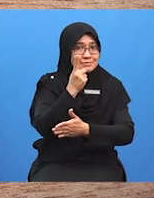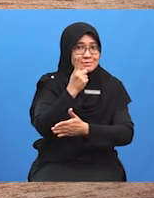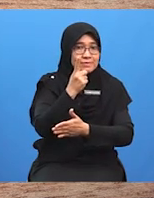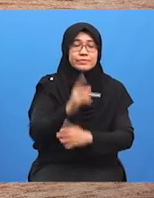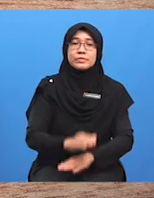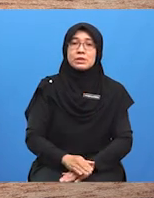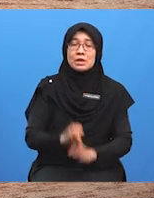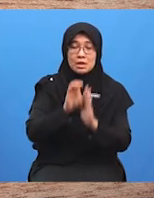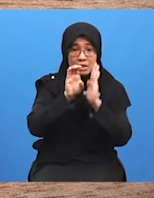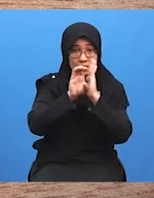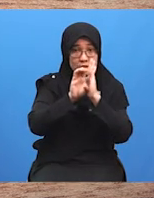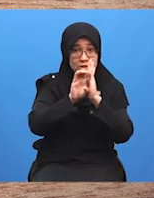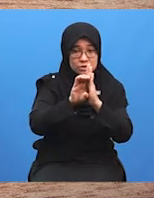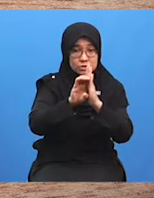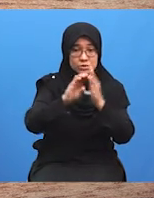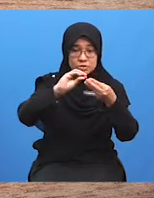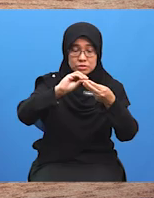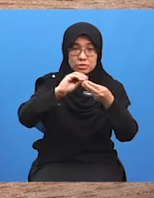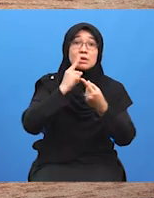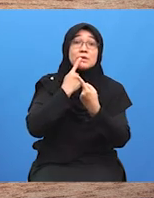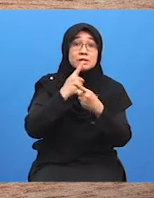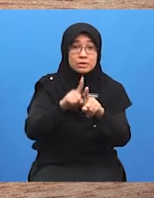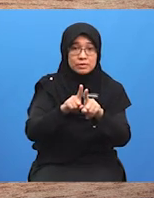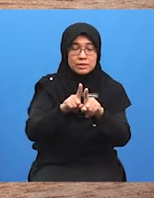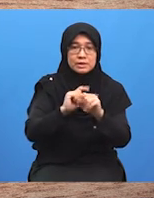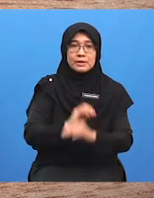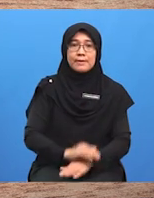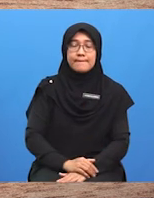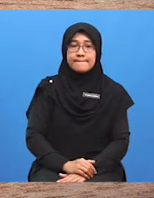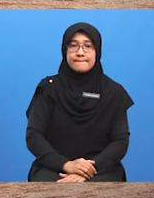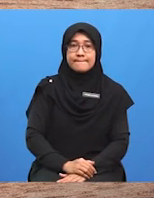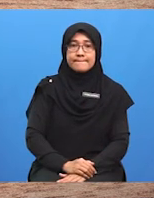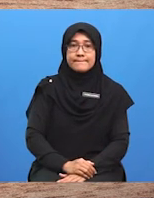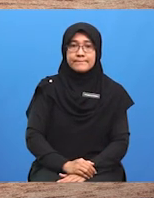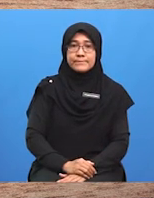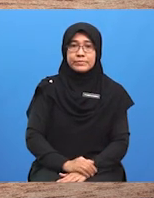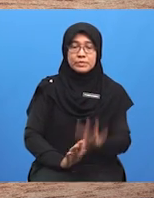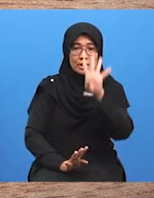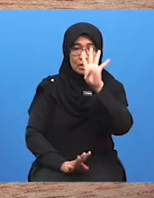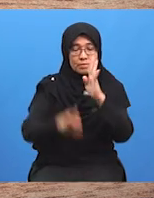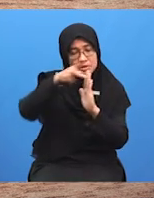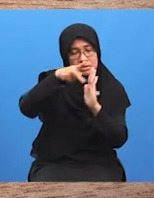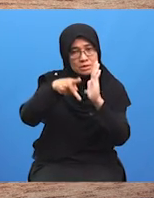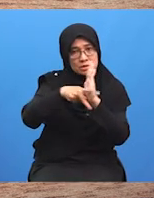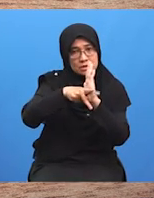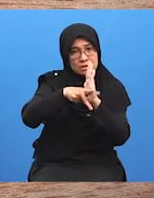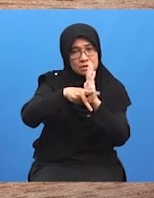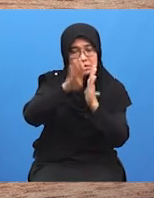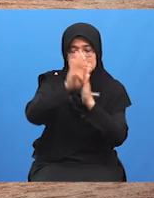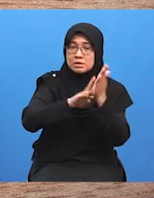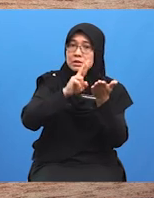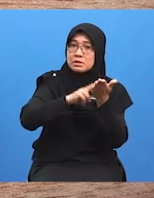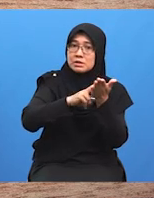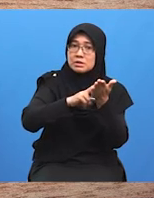Contoh jawapan soalan satu adalah seperti berikut Empat prinsip berunding